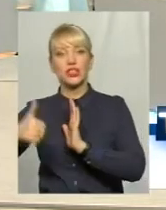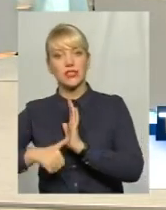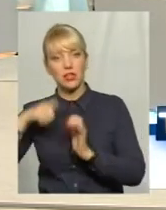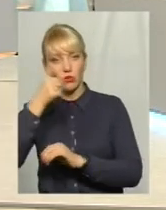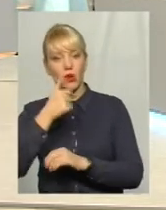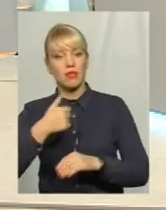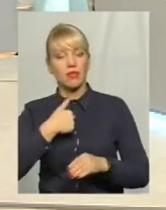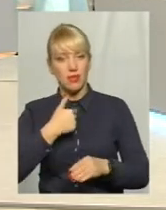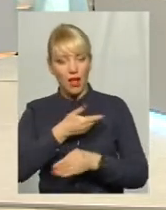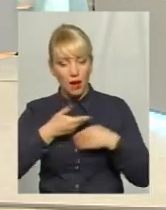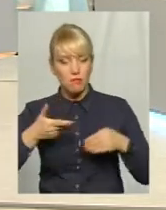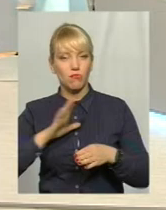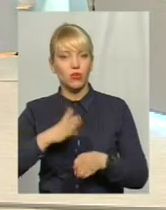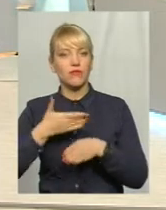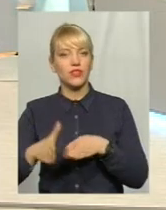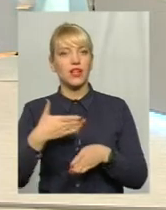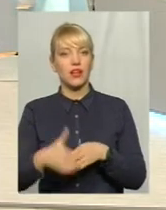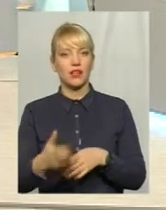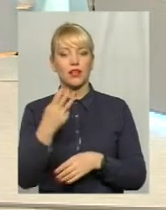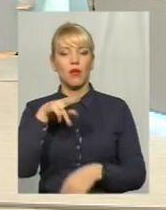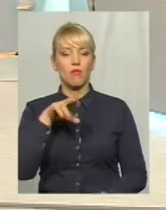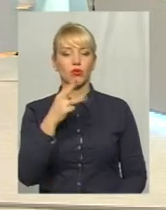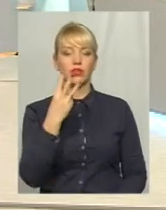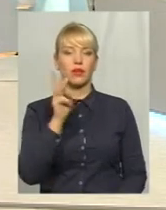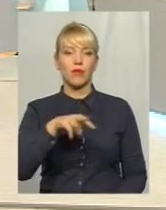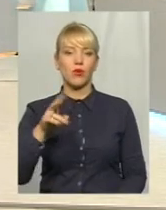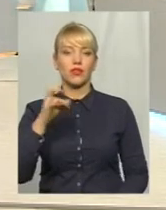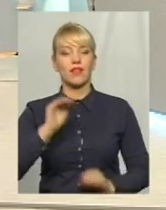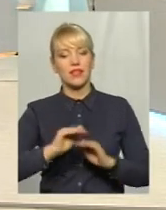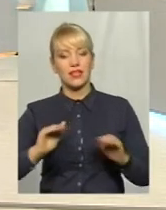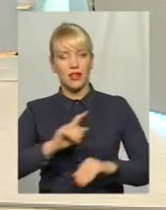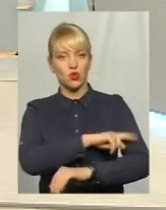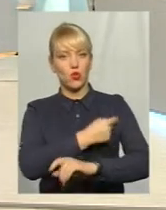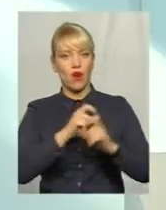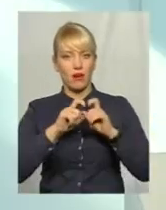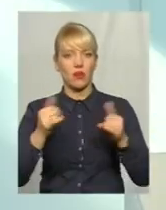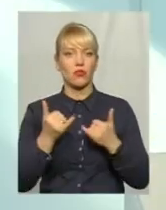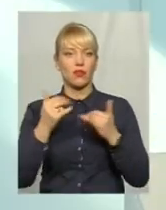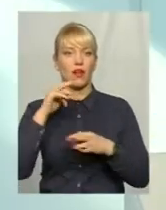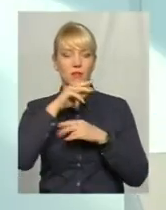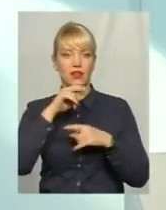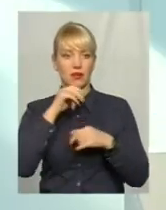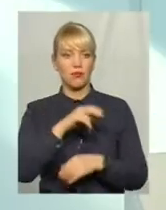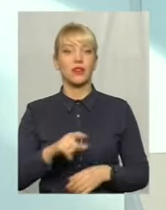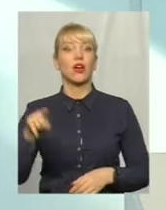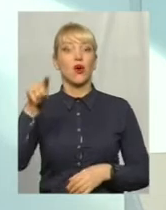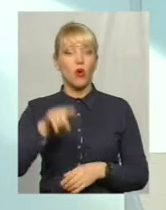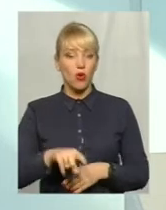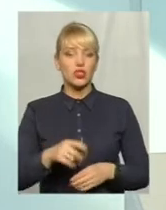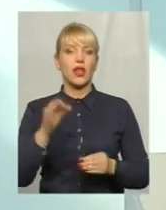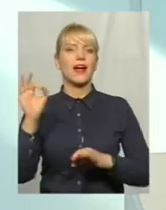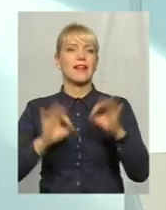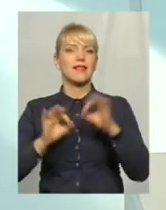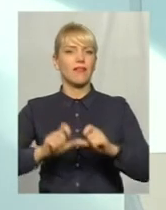виділяли по 3 мільйона на дитячу лікарню для медикаментів, хоча інфляція,